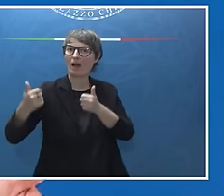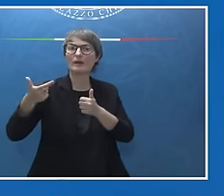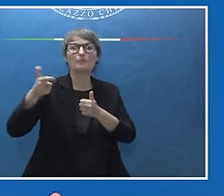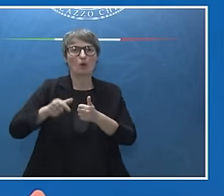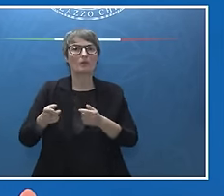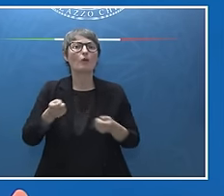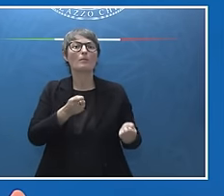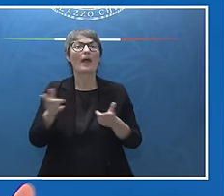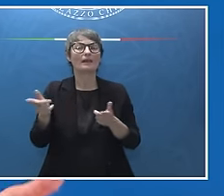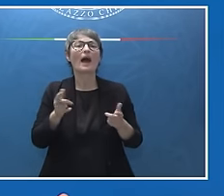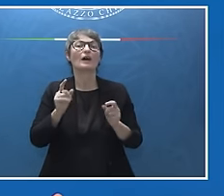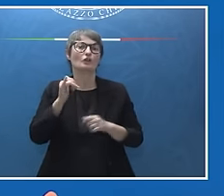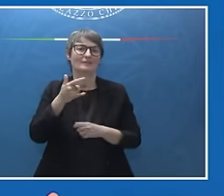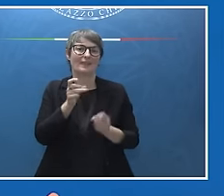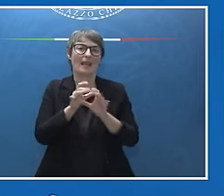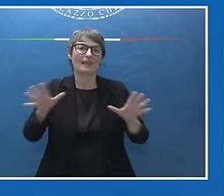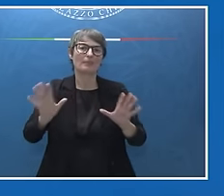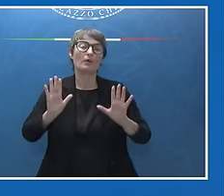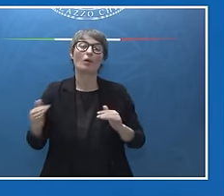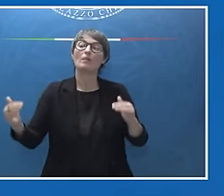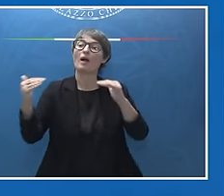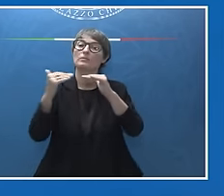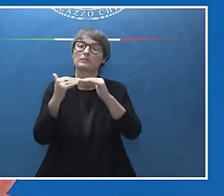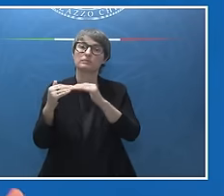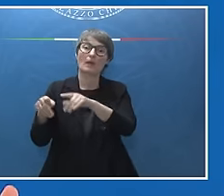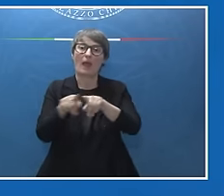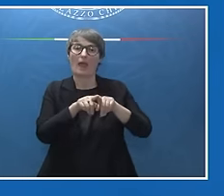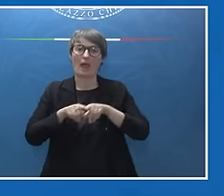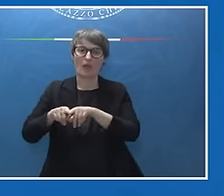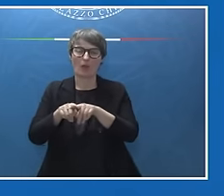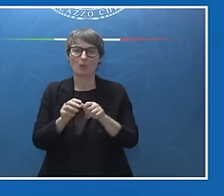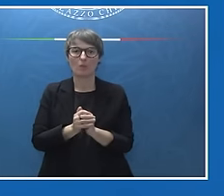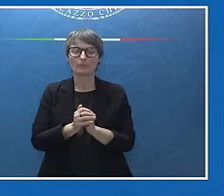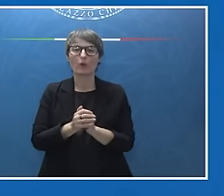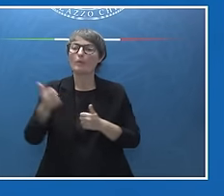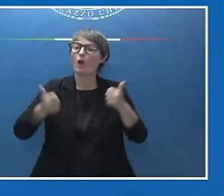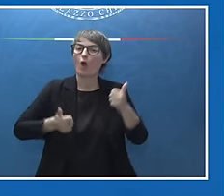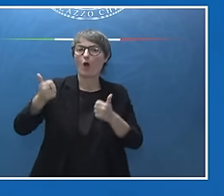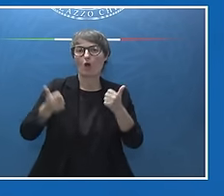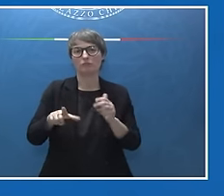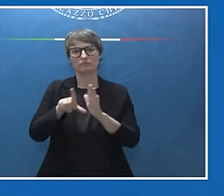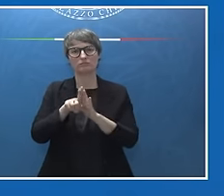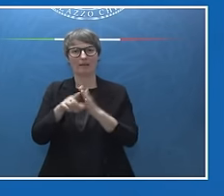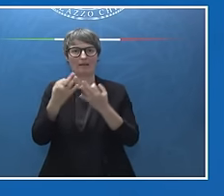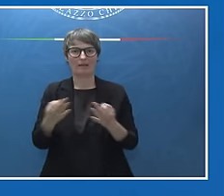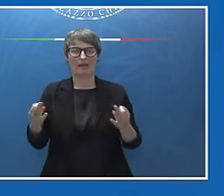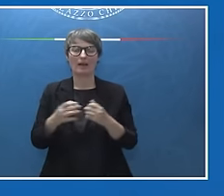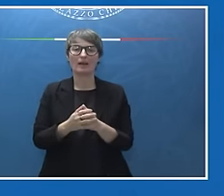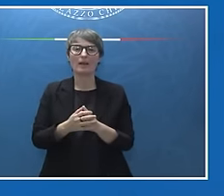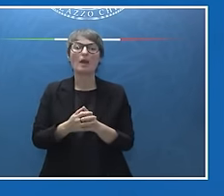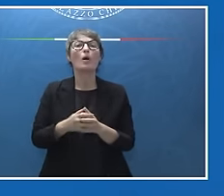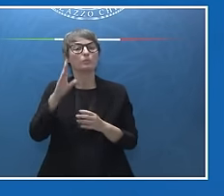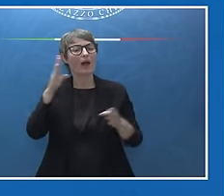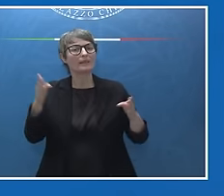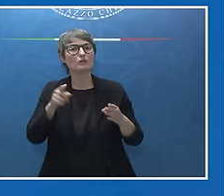libero mercato ma in un quadro di concorrenza leale. Abbiamo riservato una particolare attenzione anche al Mediterraneo,